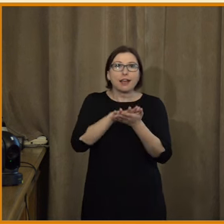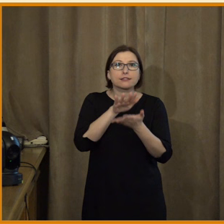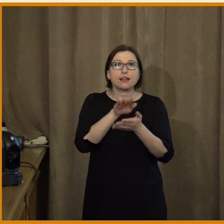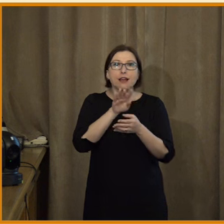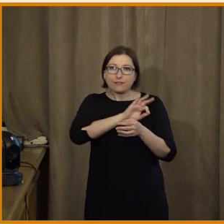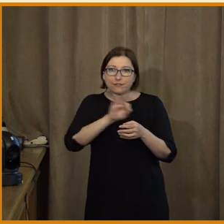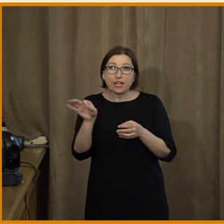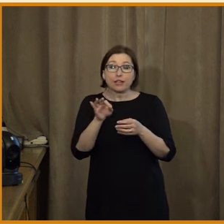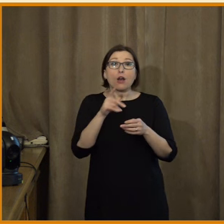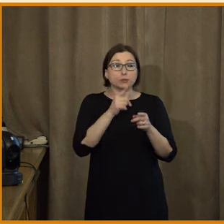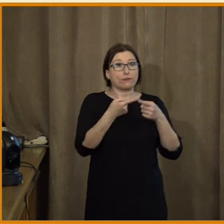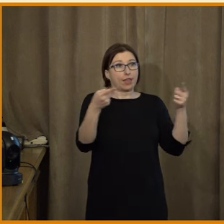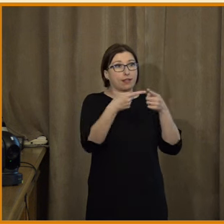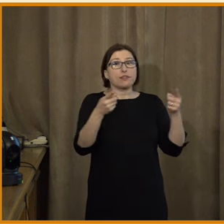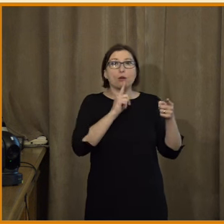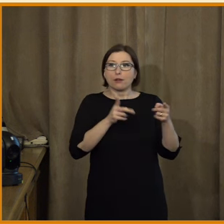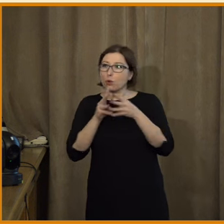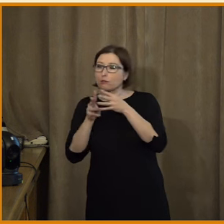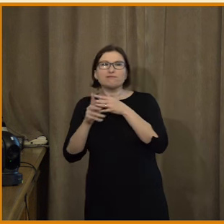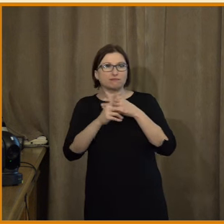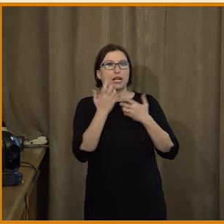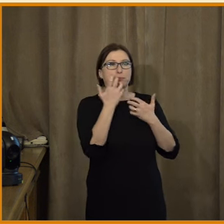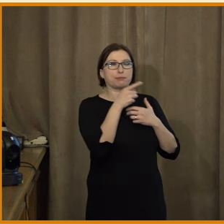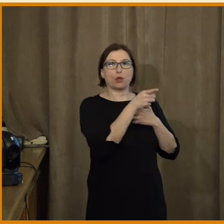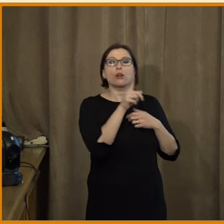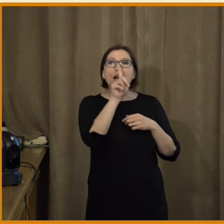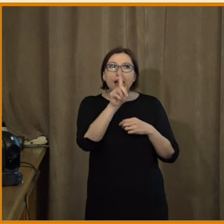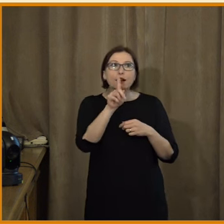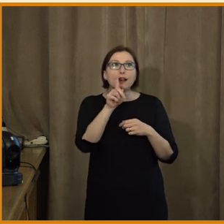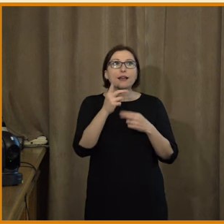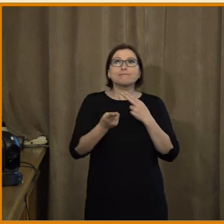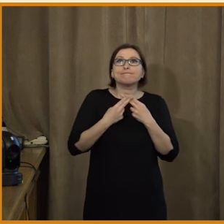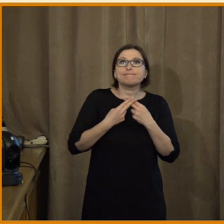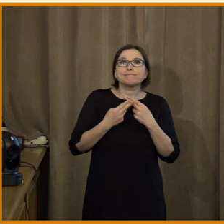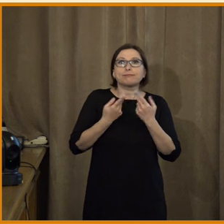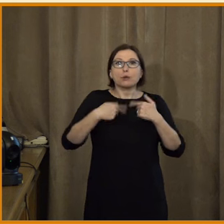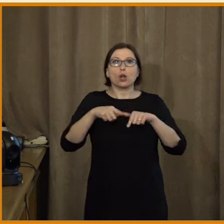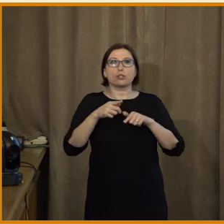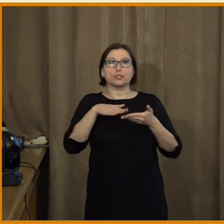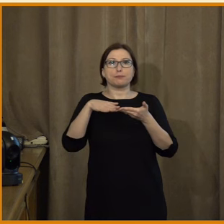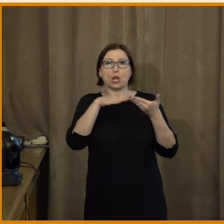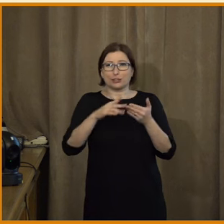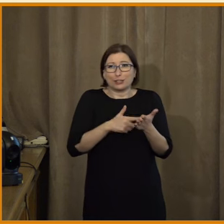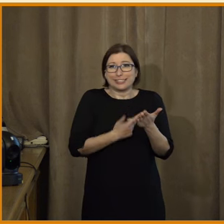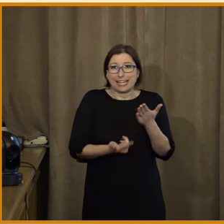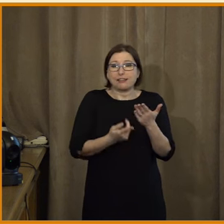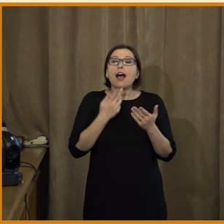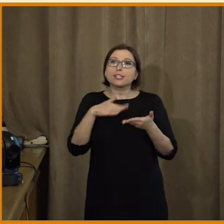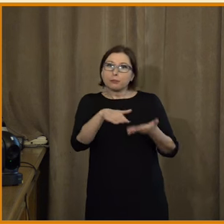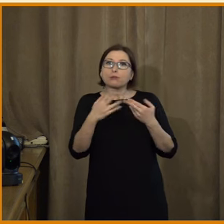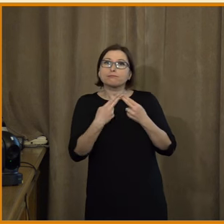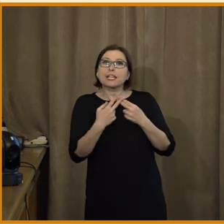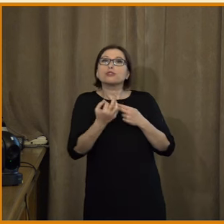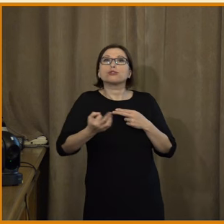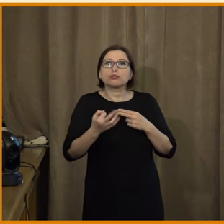empiricky ověříme, tak jsou blbost, ale zároveň nejsou třeba společensky nebezpečné. A otázka je, jak tu společenskou nebezpečnost můžeme